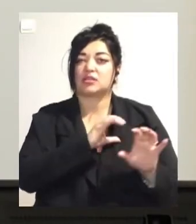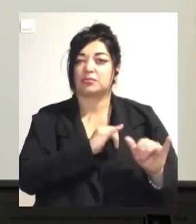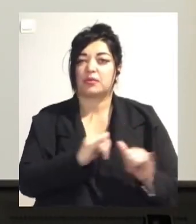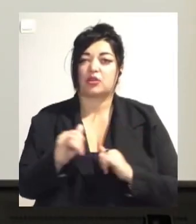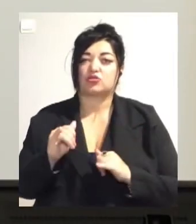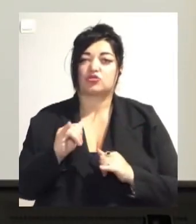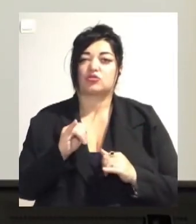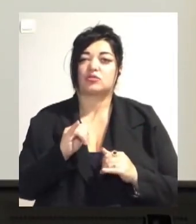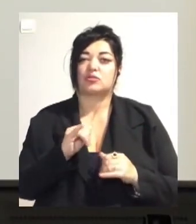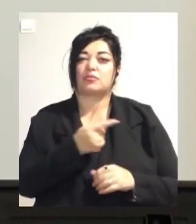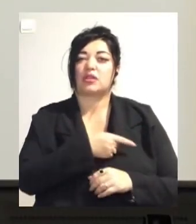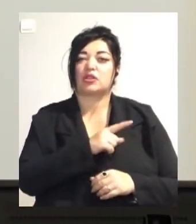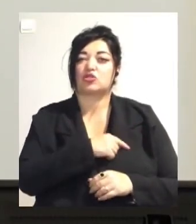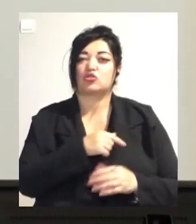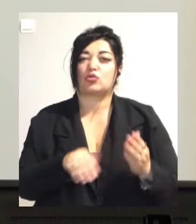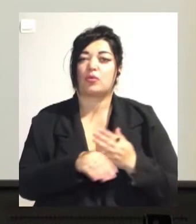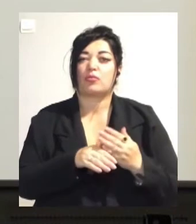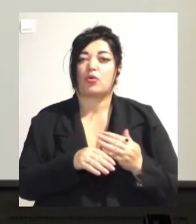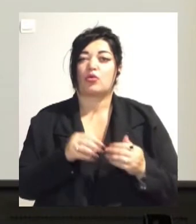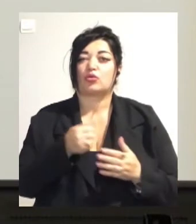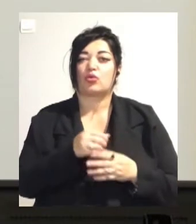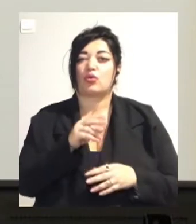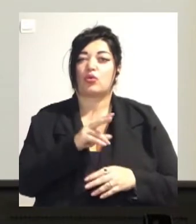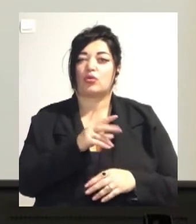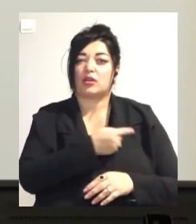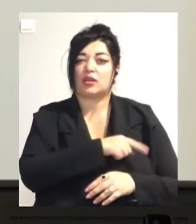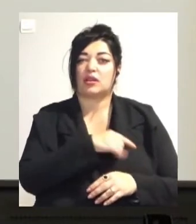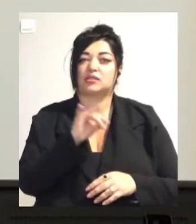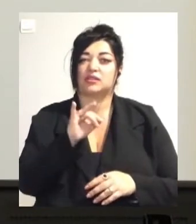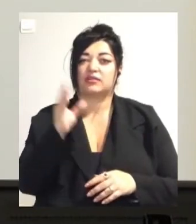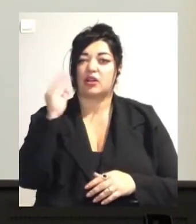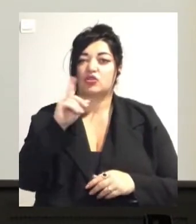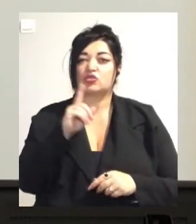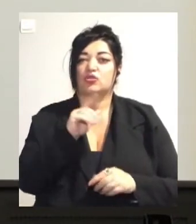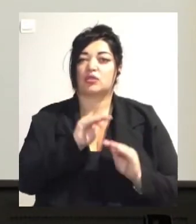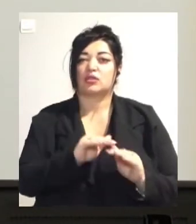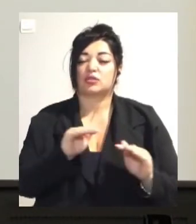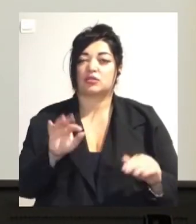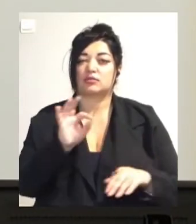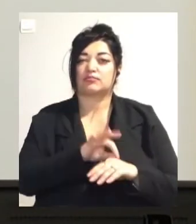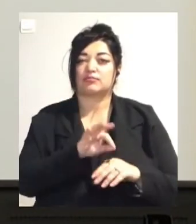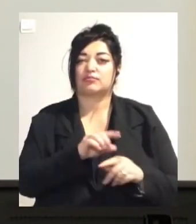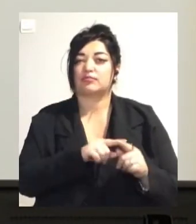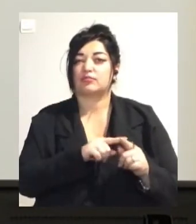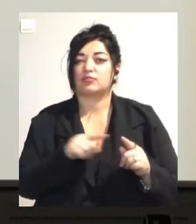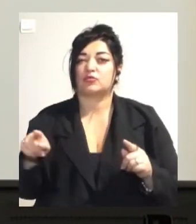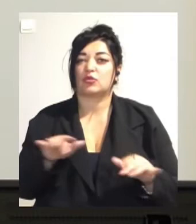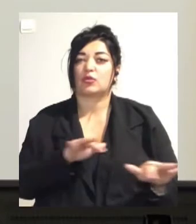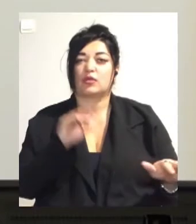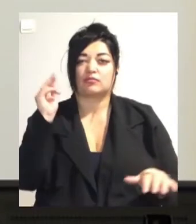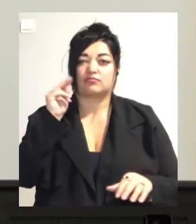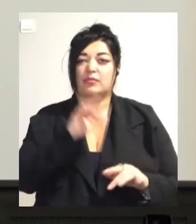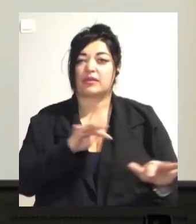медичної допомоги до лікарської. І в разі, якщо дитина дійсно буде виявлена протягом навчального процесу, їй доведеться